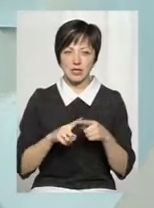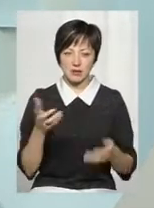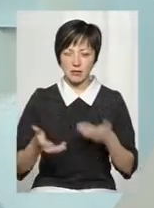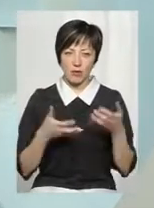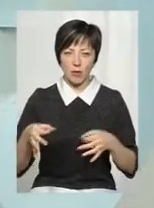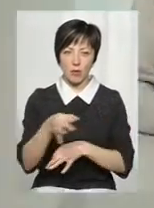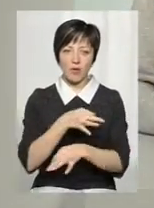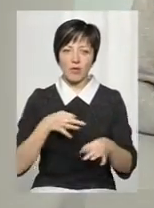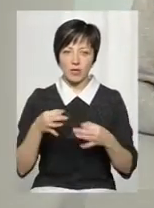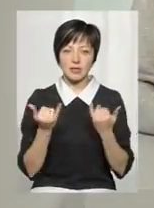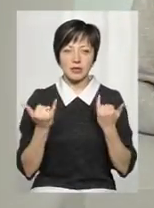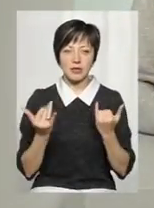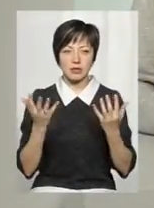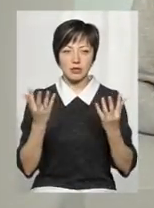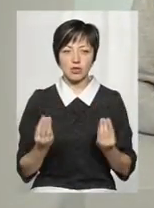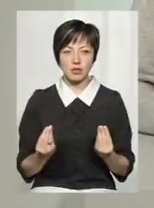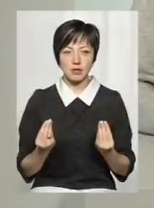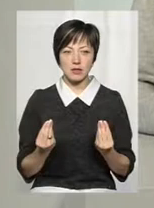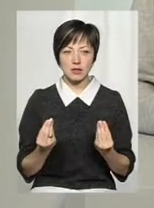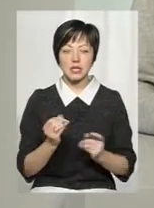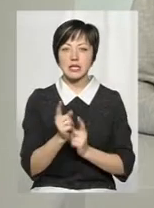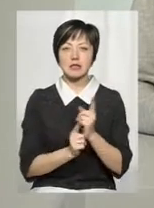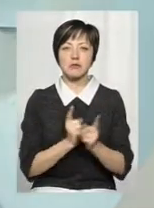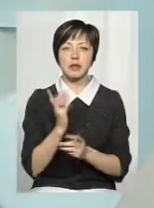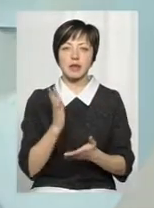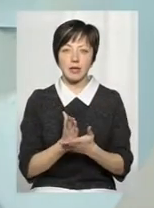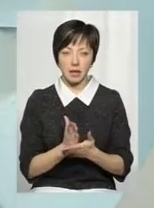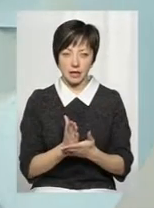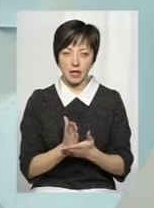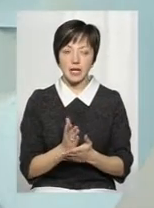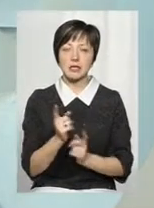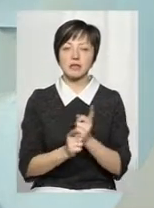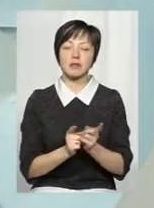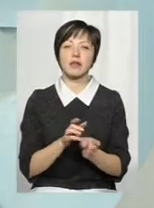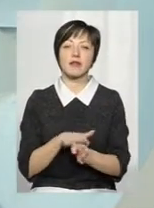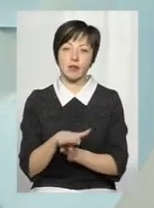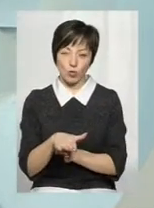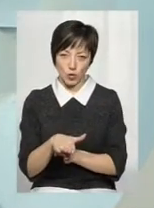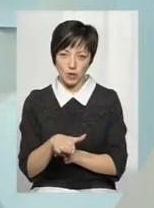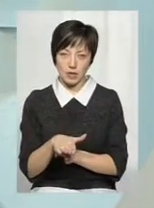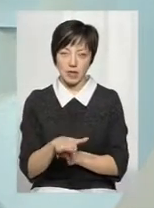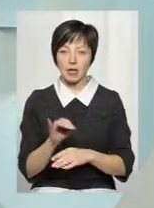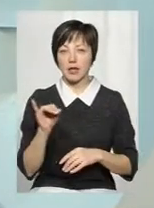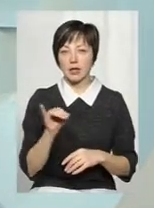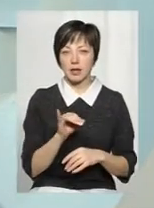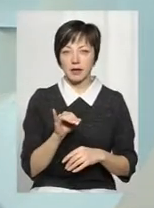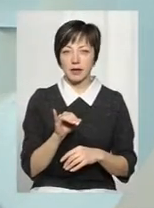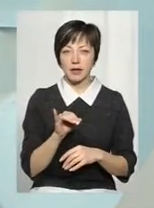зараз обговорювати. На даний час зміни є, зміни відбулися, і